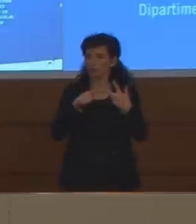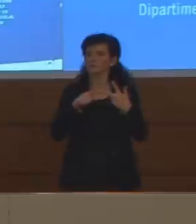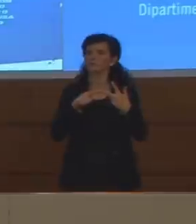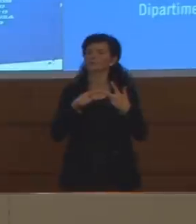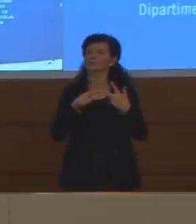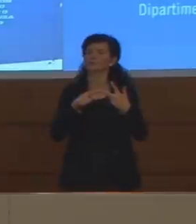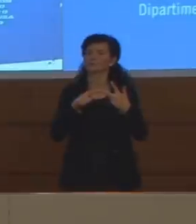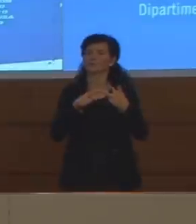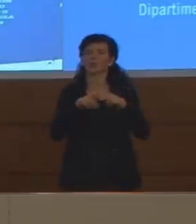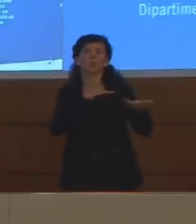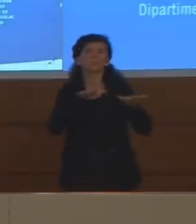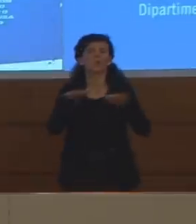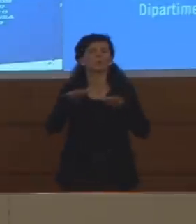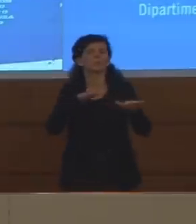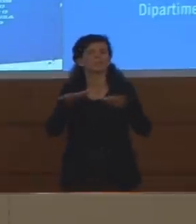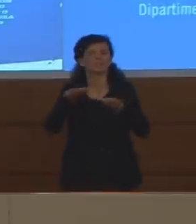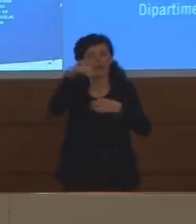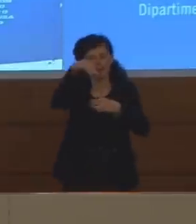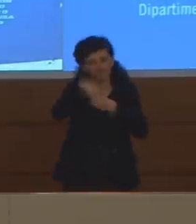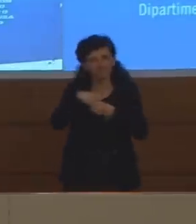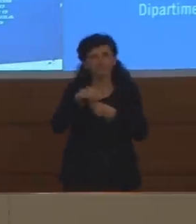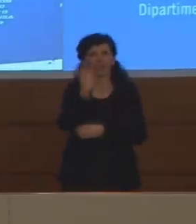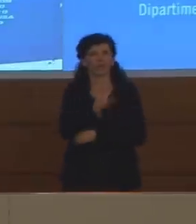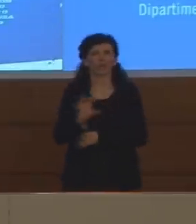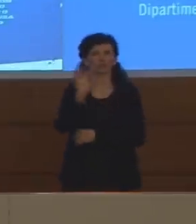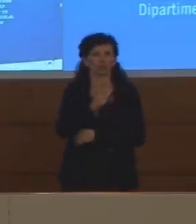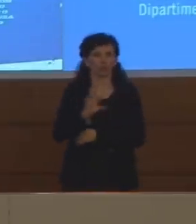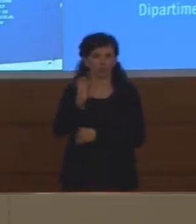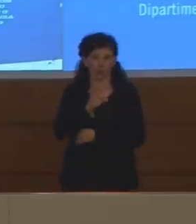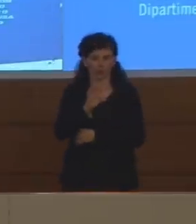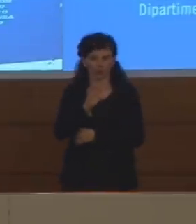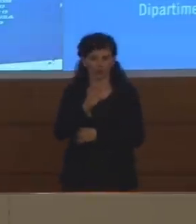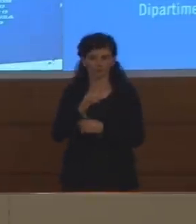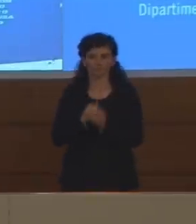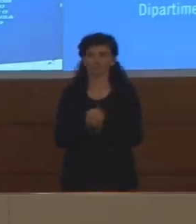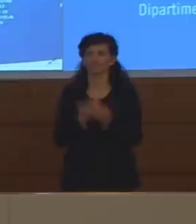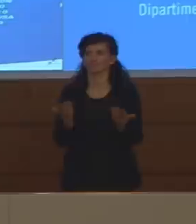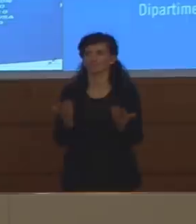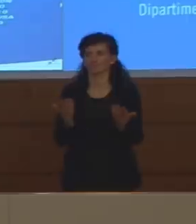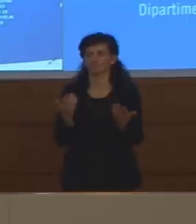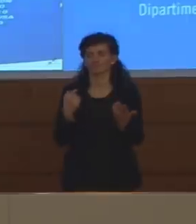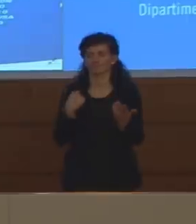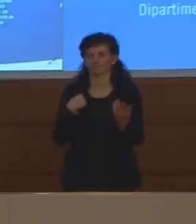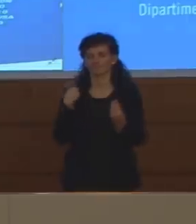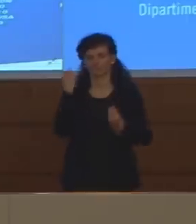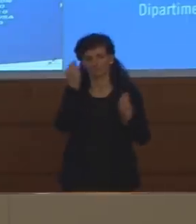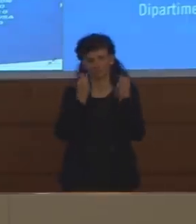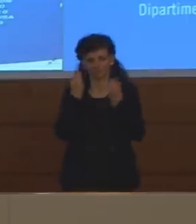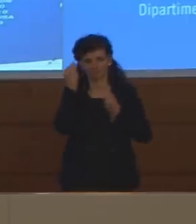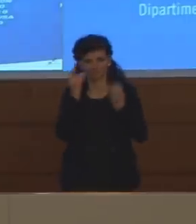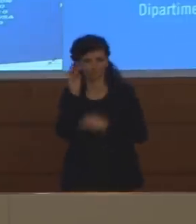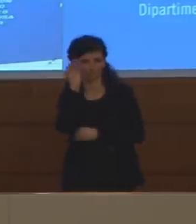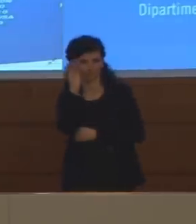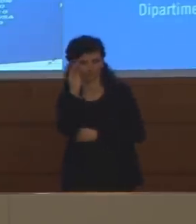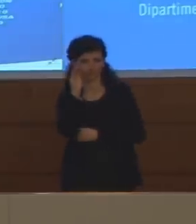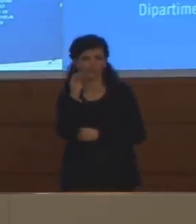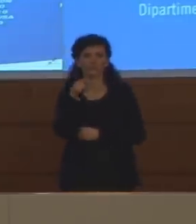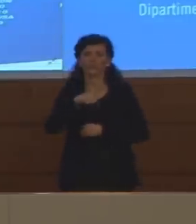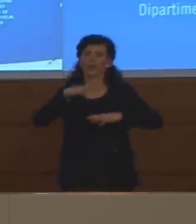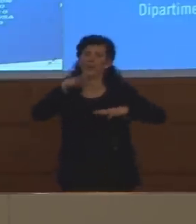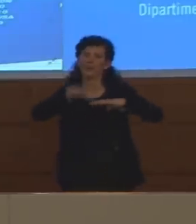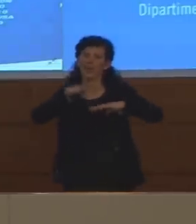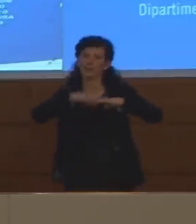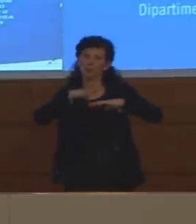mobilità interregionale quindi io prevedo che comunque ci sia un network di